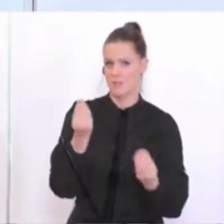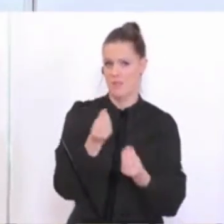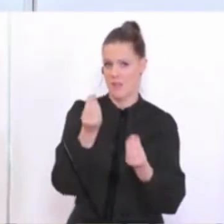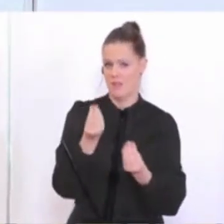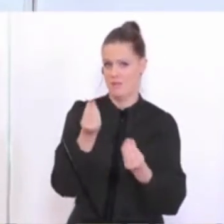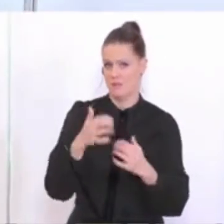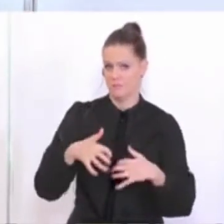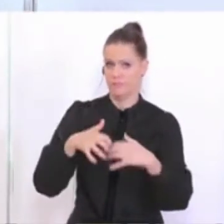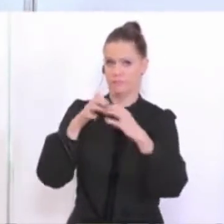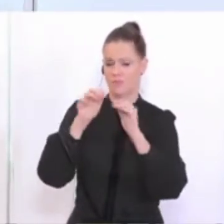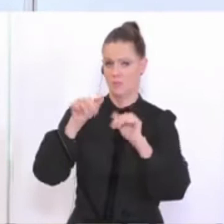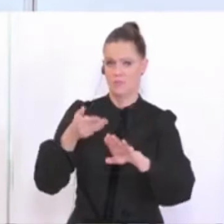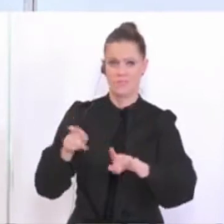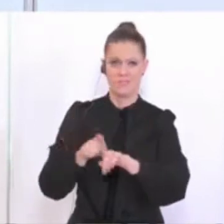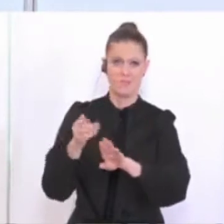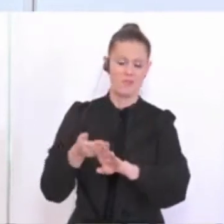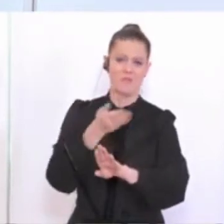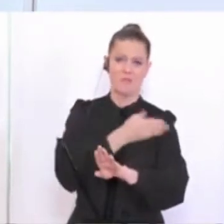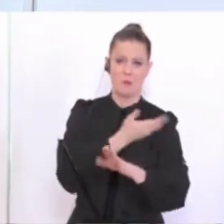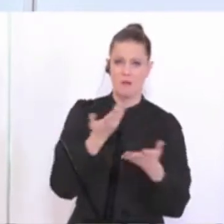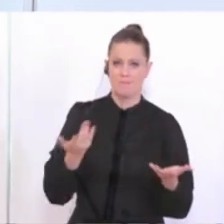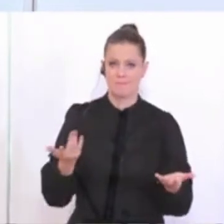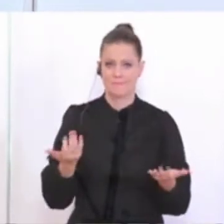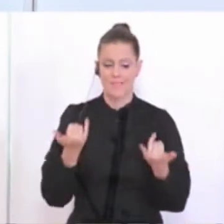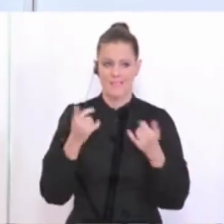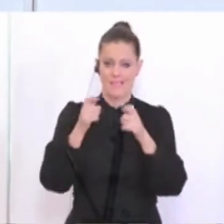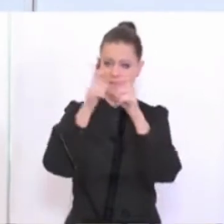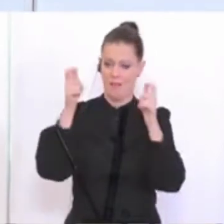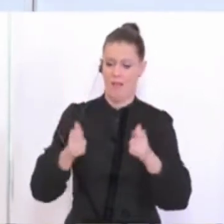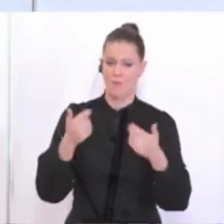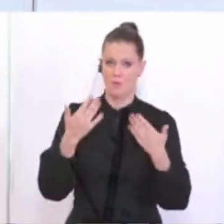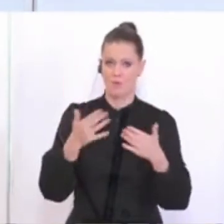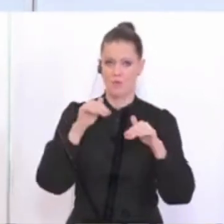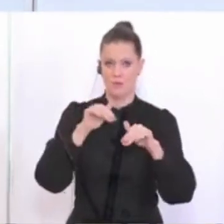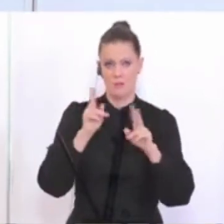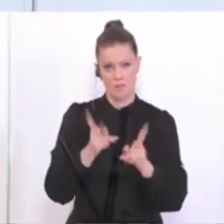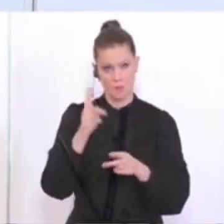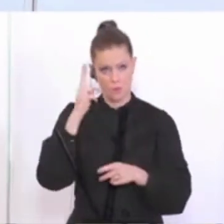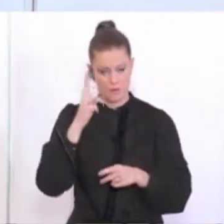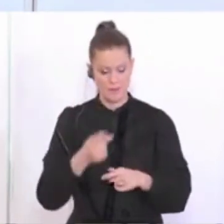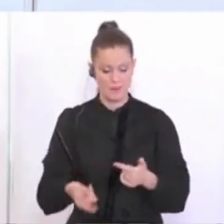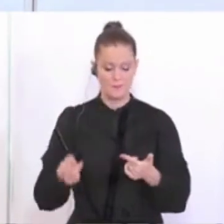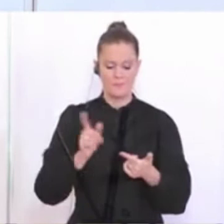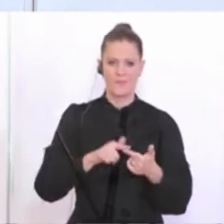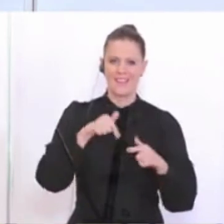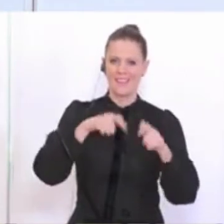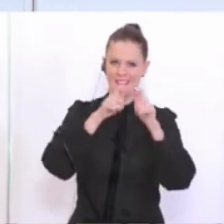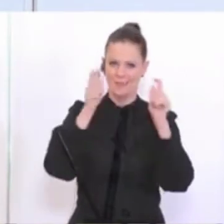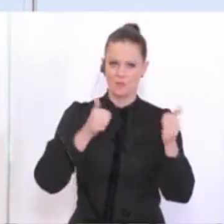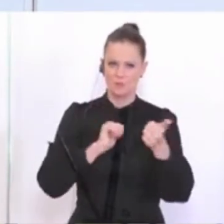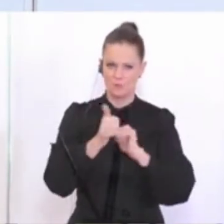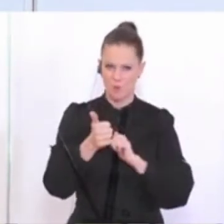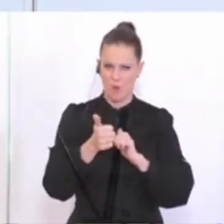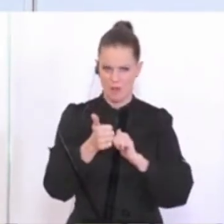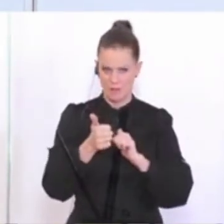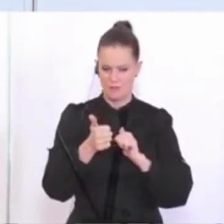wie vorher auch. Aber das ist nur sozusagen der Rahmen, in dem man das denken kann. Dann waren Indoor-Sport